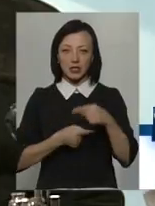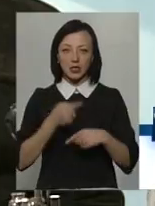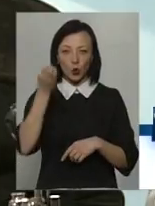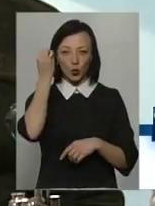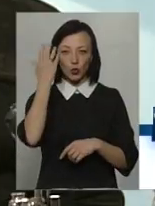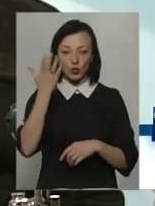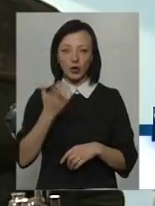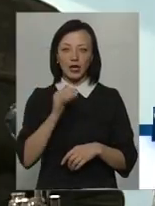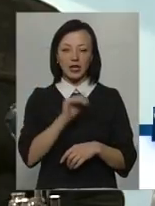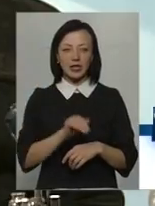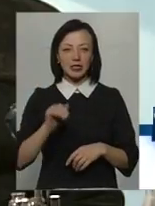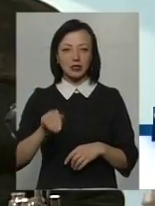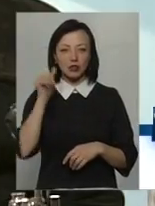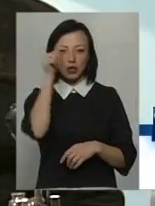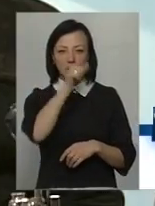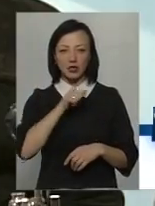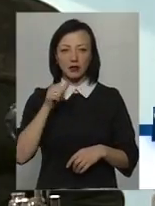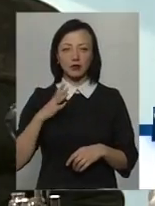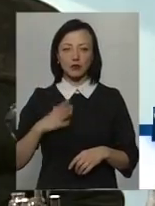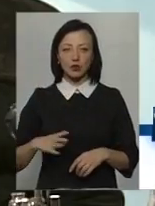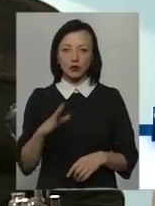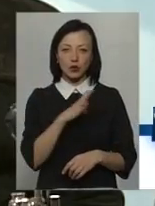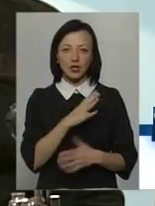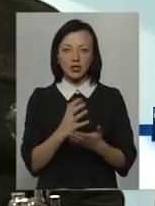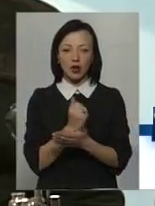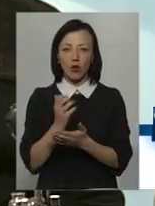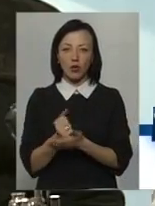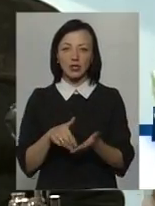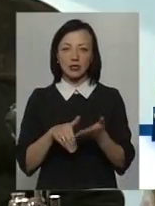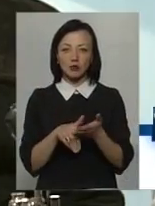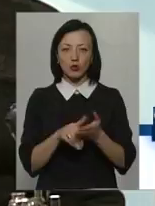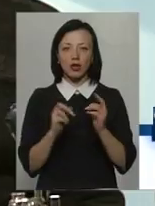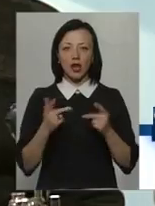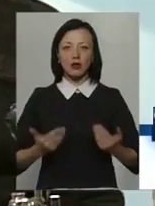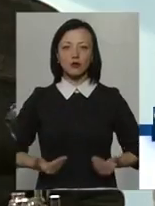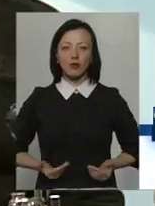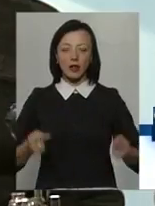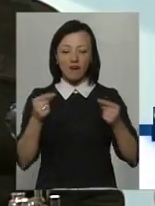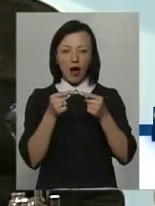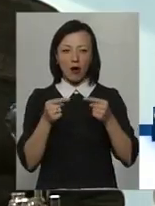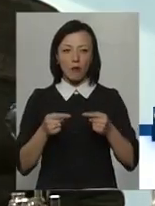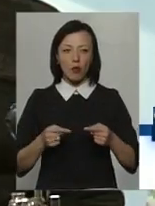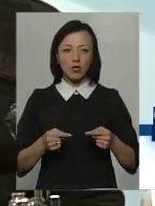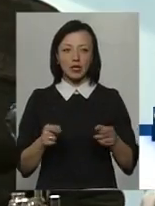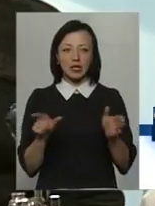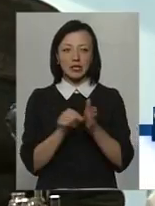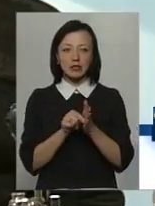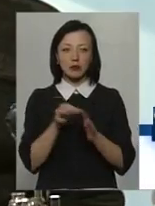тисячоріччями змушені були знаходити способи, як існувати в гармонії з приротою, без